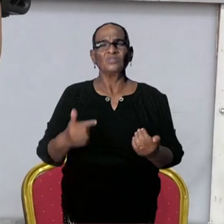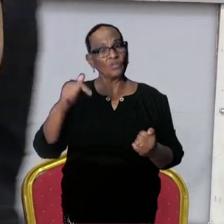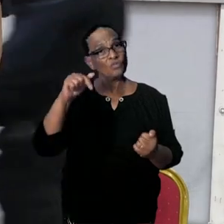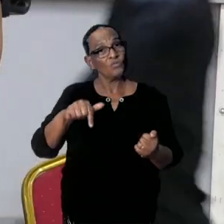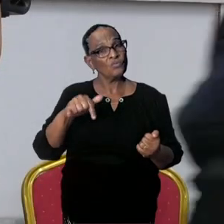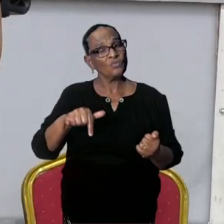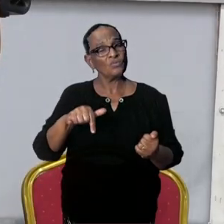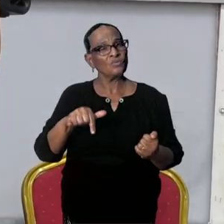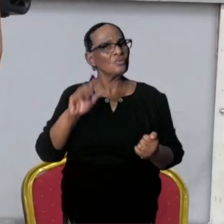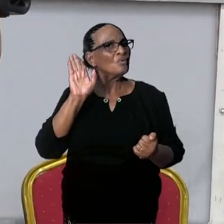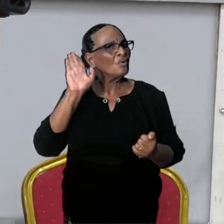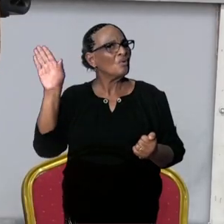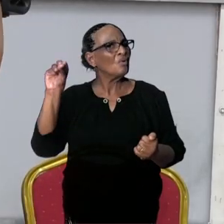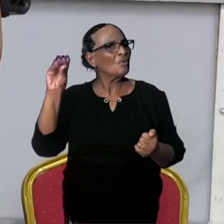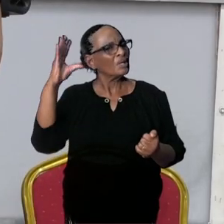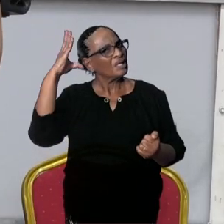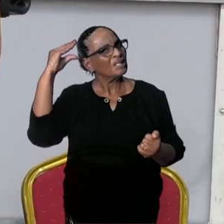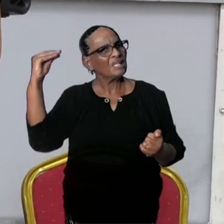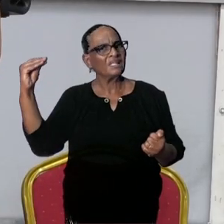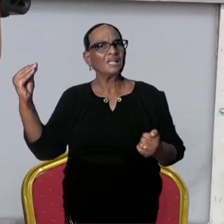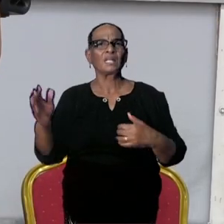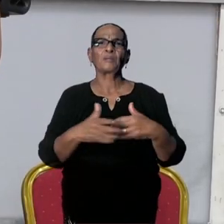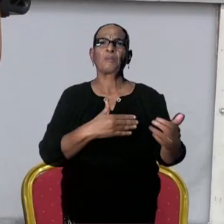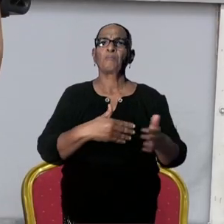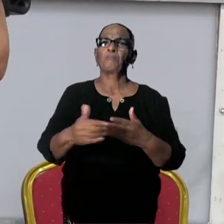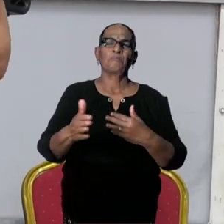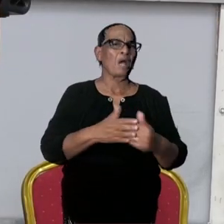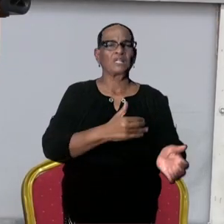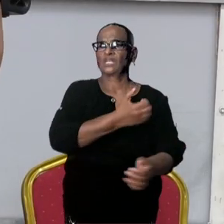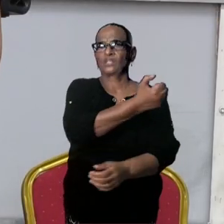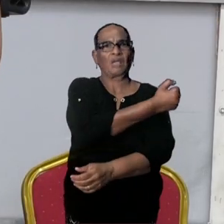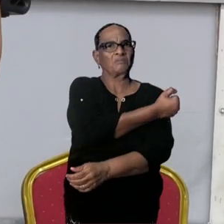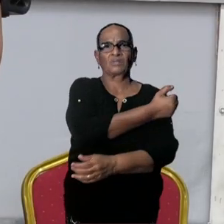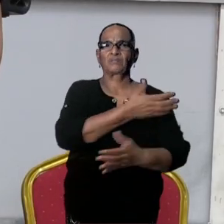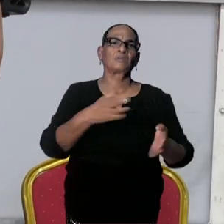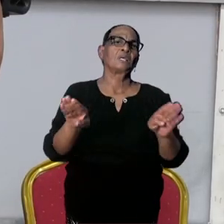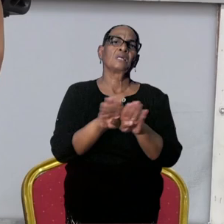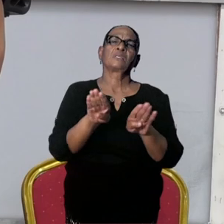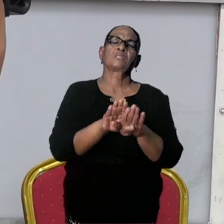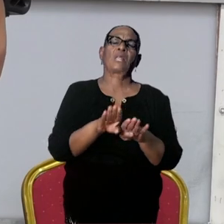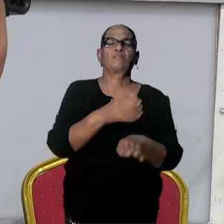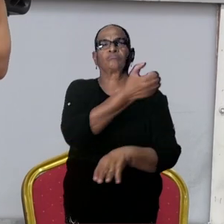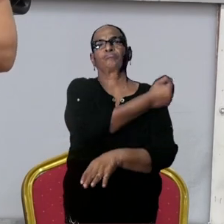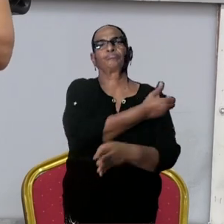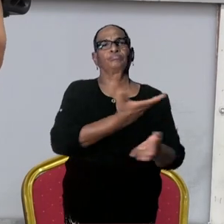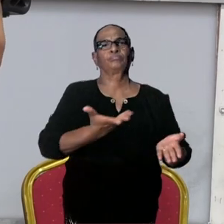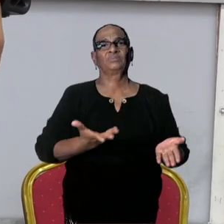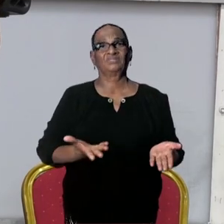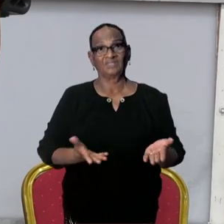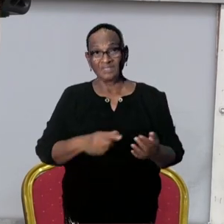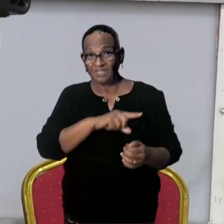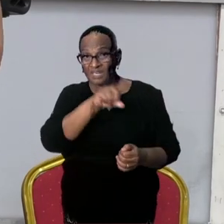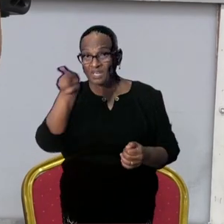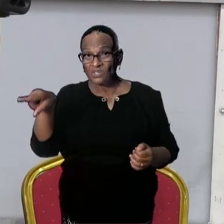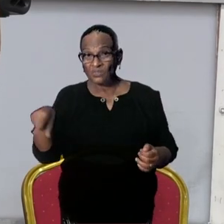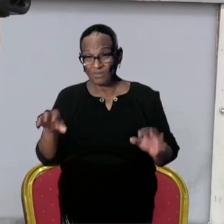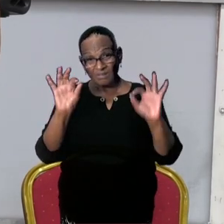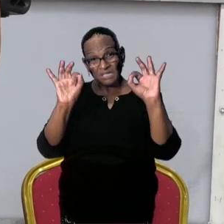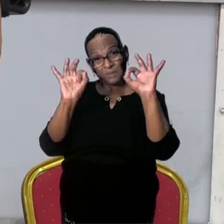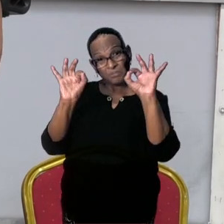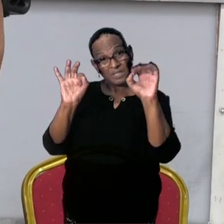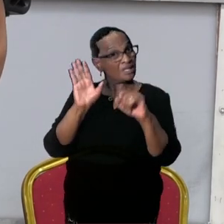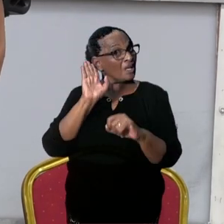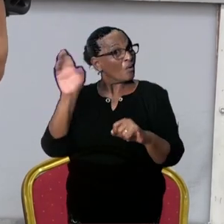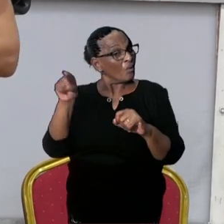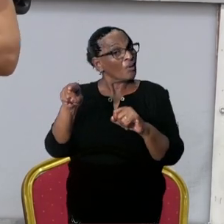Maar nu heb ik ook iemand daar horen zeggen dat het eigenlijk niet uitmaakt welk vaccin je gebruikt. Want ze werken allemaal hetzelfde. Hebben jullie, hebt u als specialisten